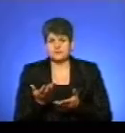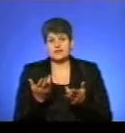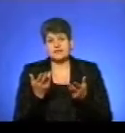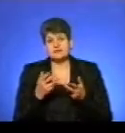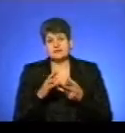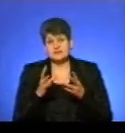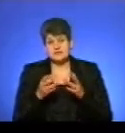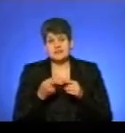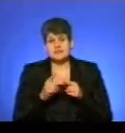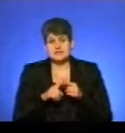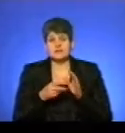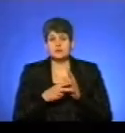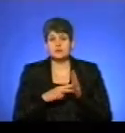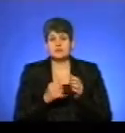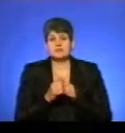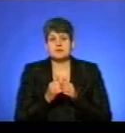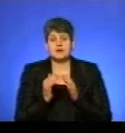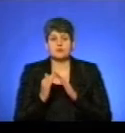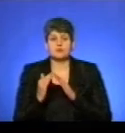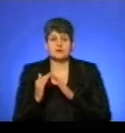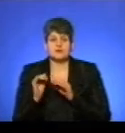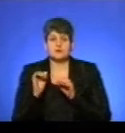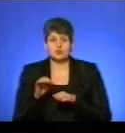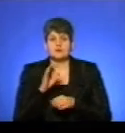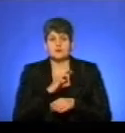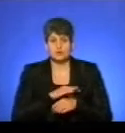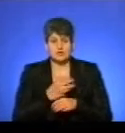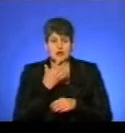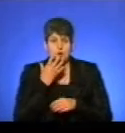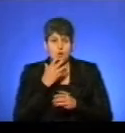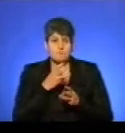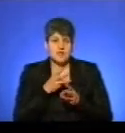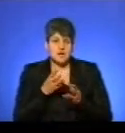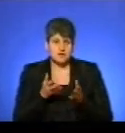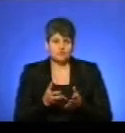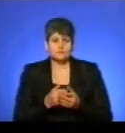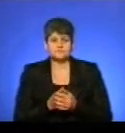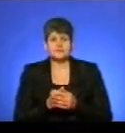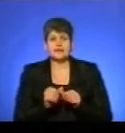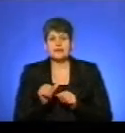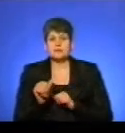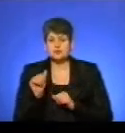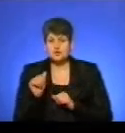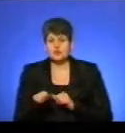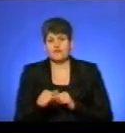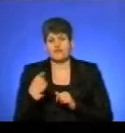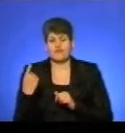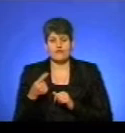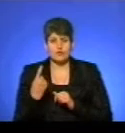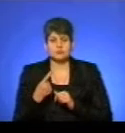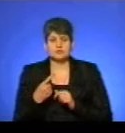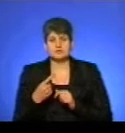такі майданчики плануються біля якихось будівлі, які можна використовувати для обігріву. Крім цього, в області